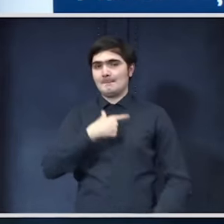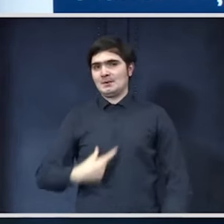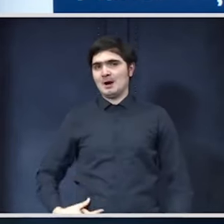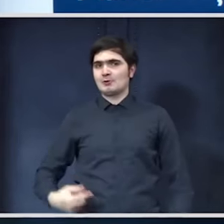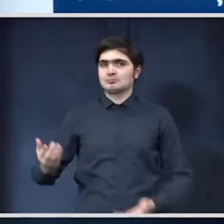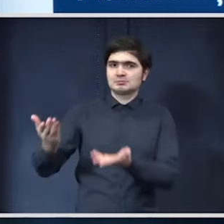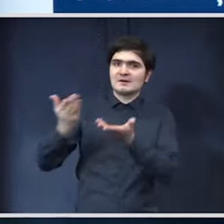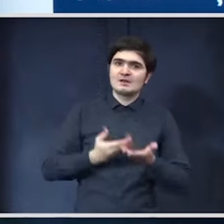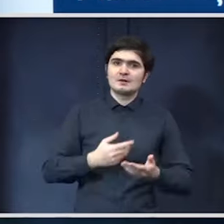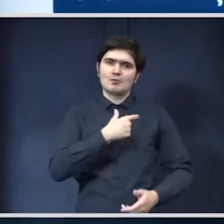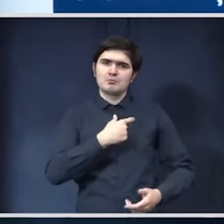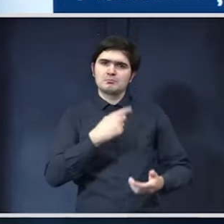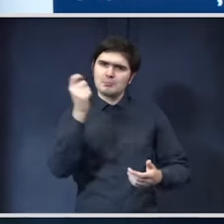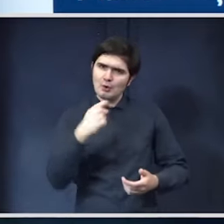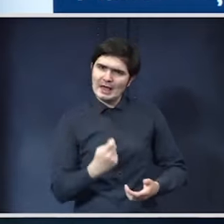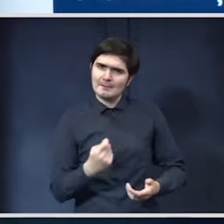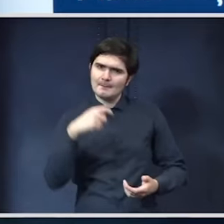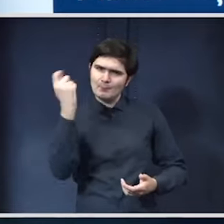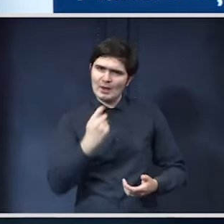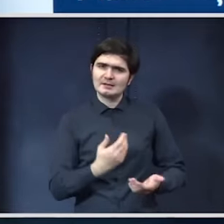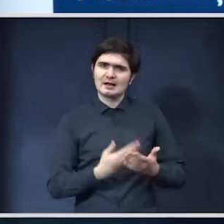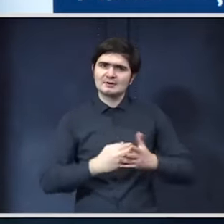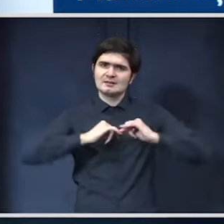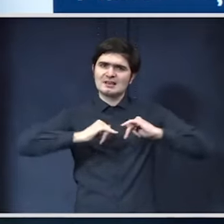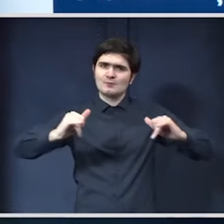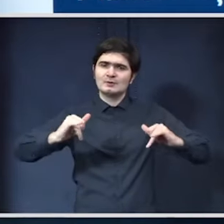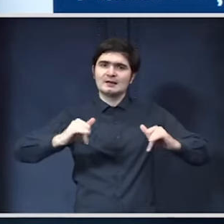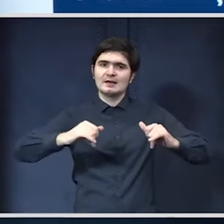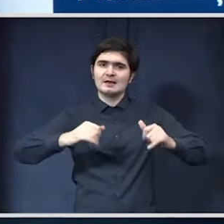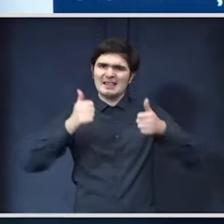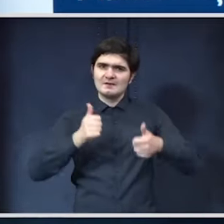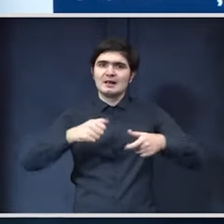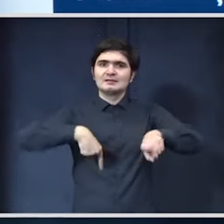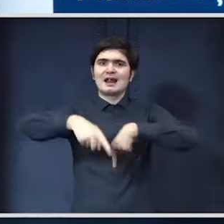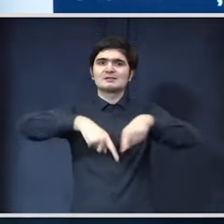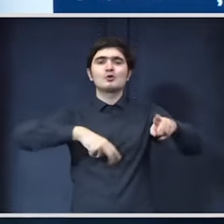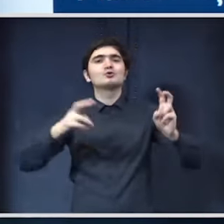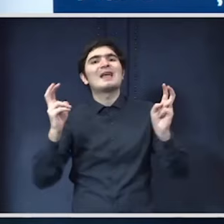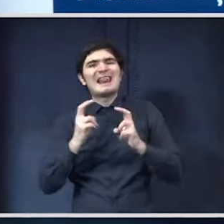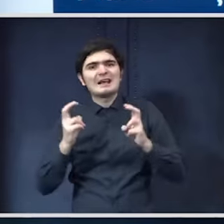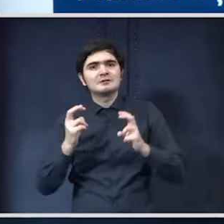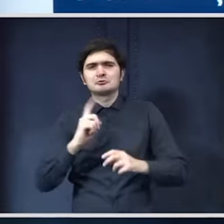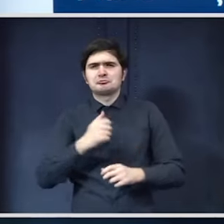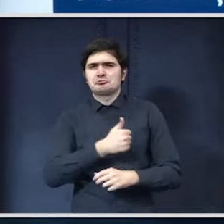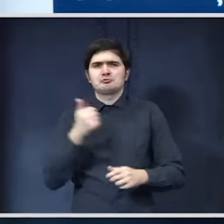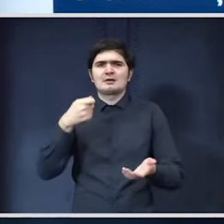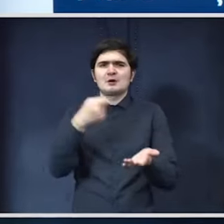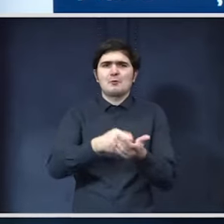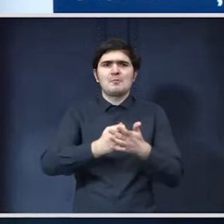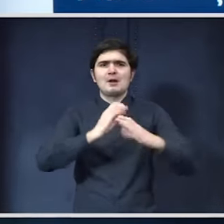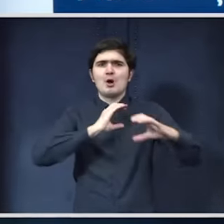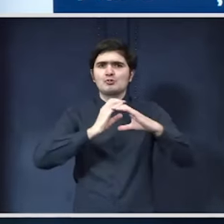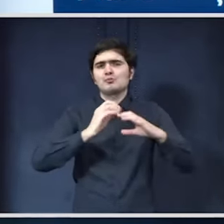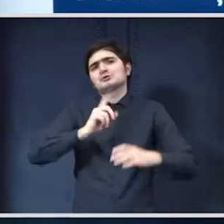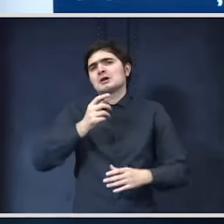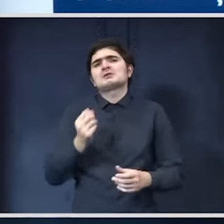proiecte care să dezvolte în mod realist transportul electric și trebuie să nu doar să cumpărăm autobuze asta este ușor de făcut